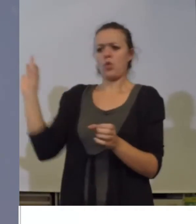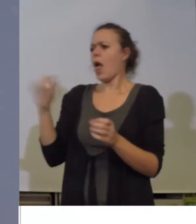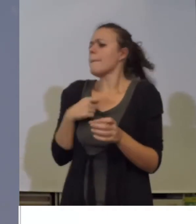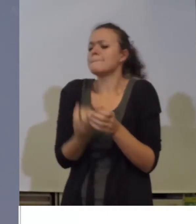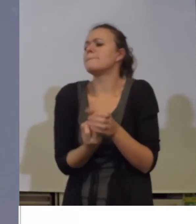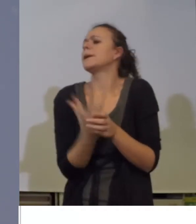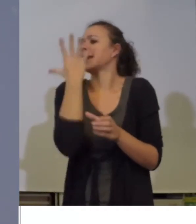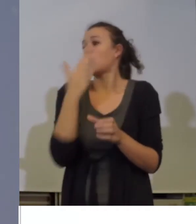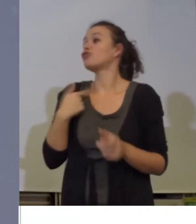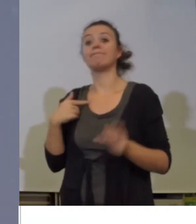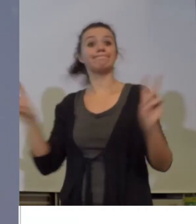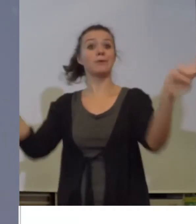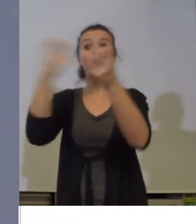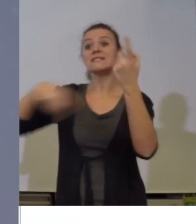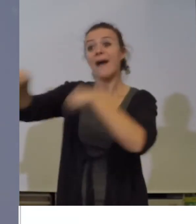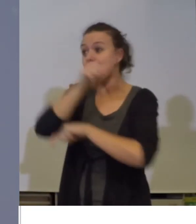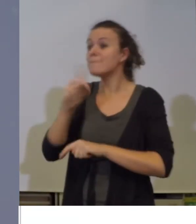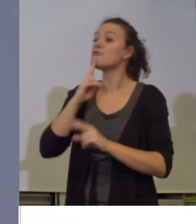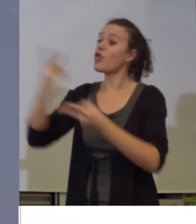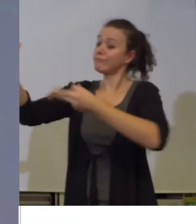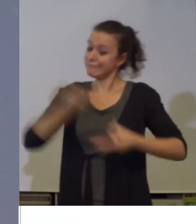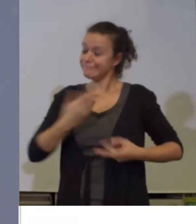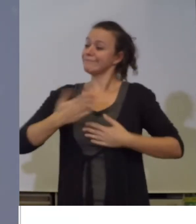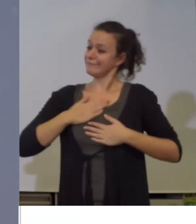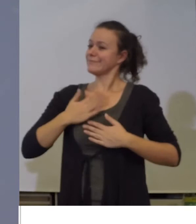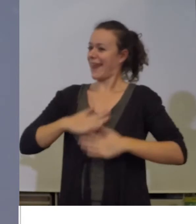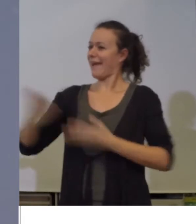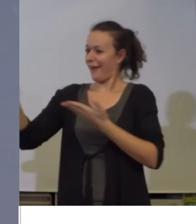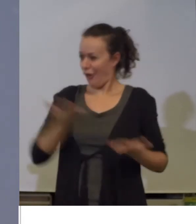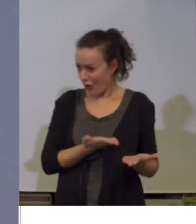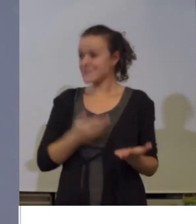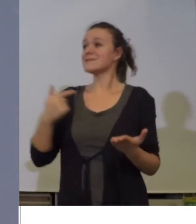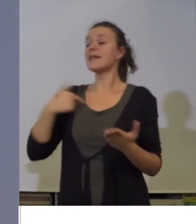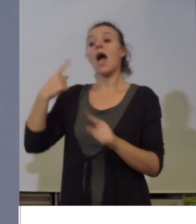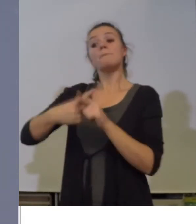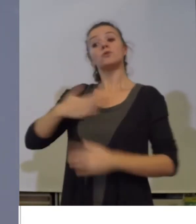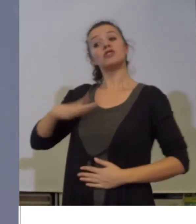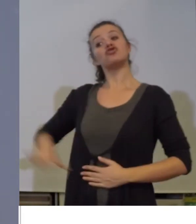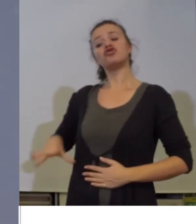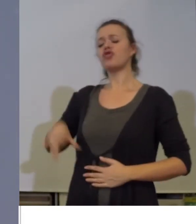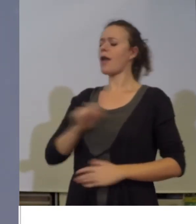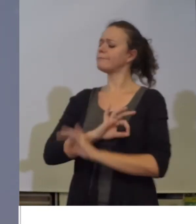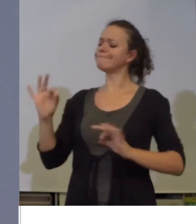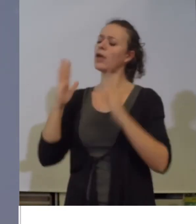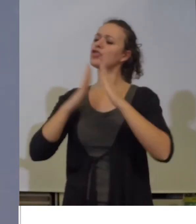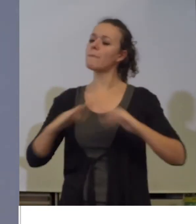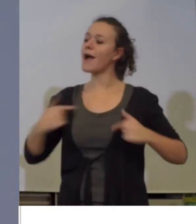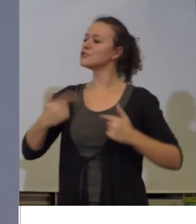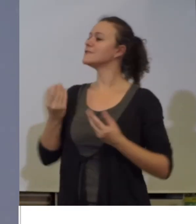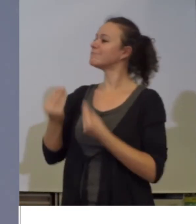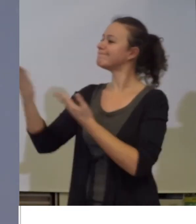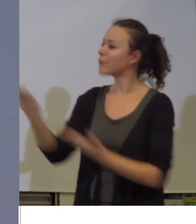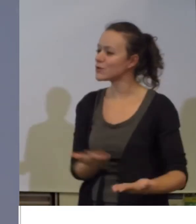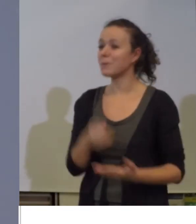ja. Pozivam vas sve koji budete dolazili u babušnicu da nam budete dragi gosti, a naše žene su i vrsne